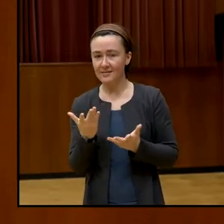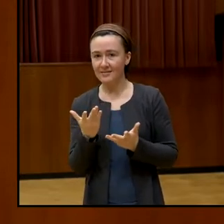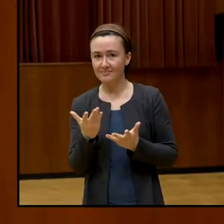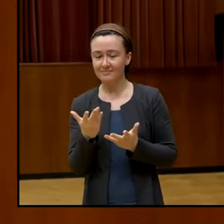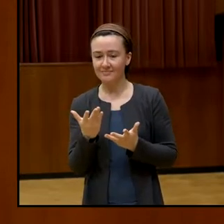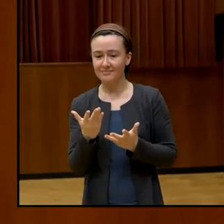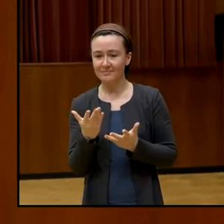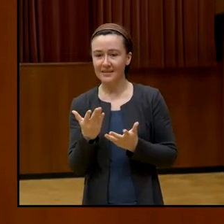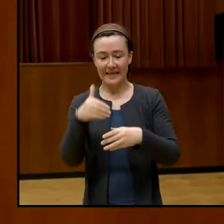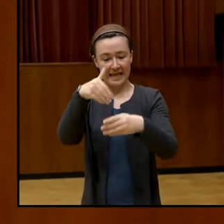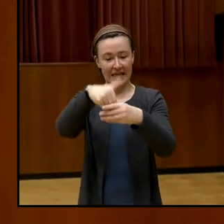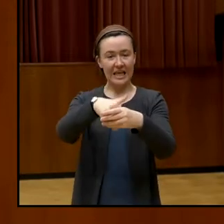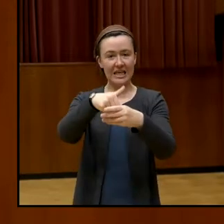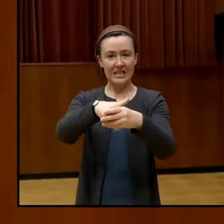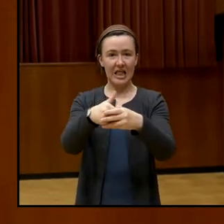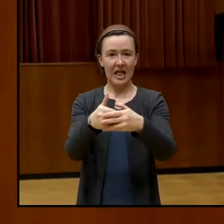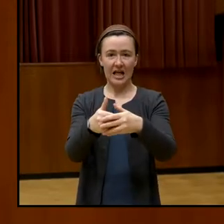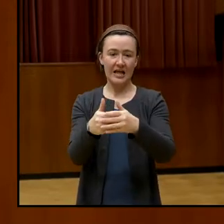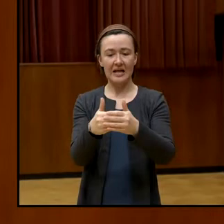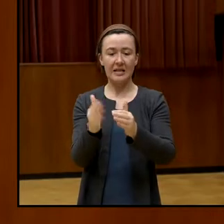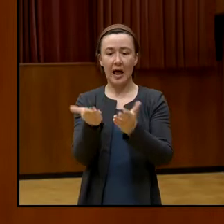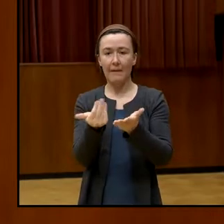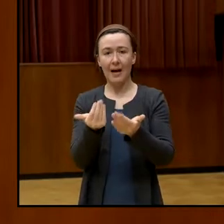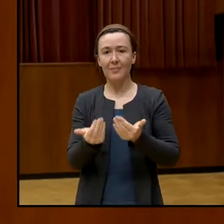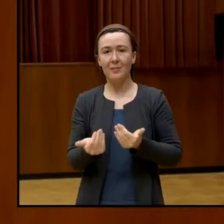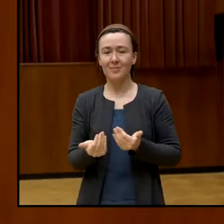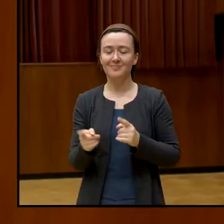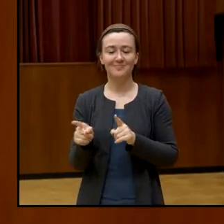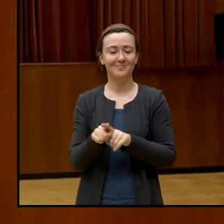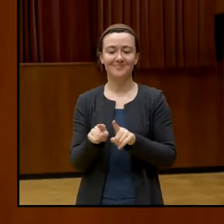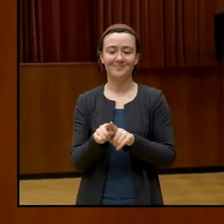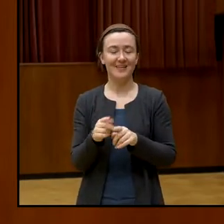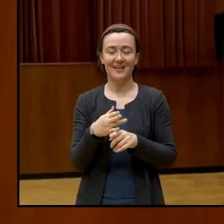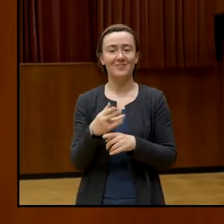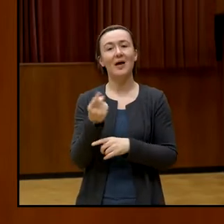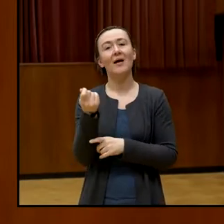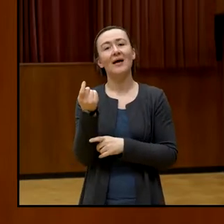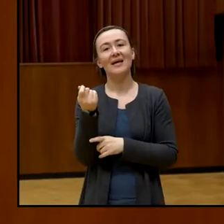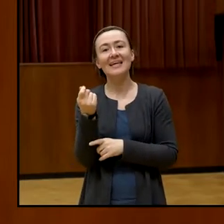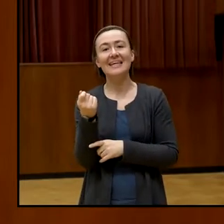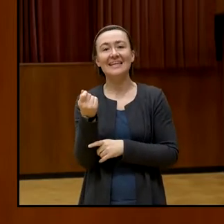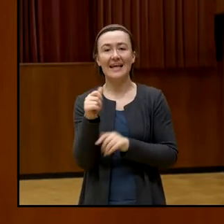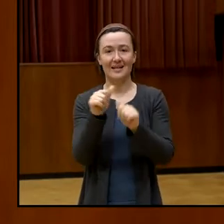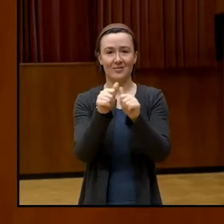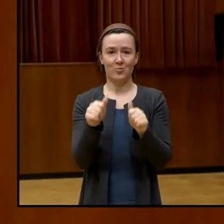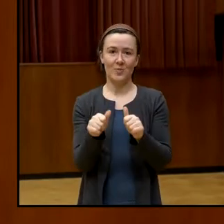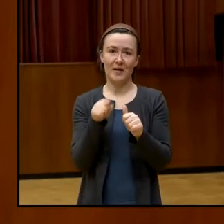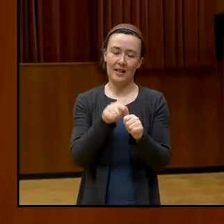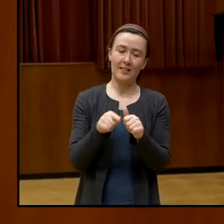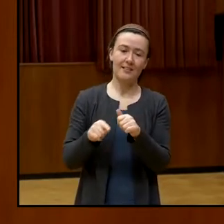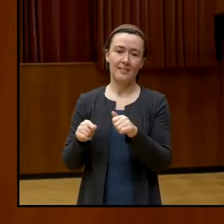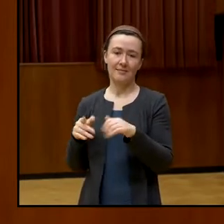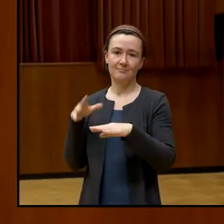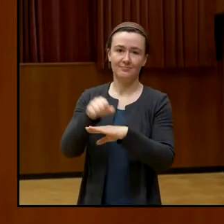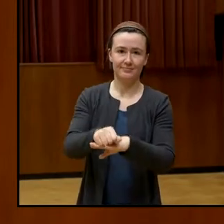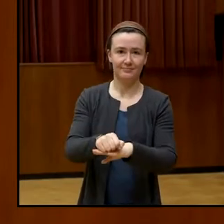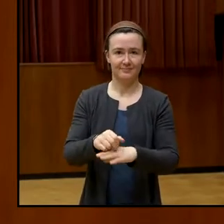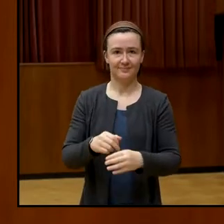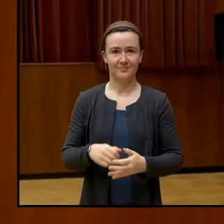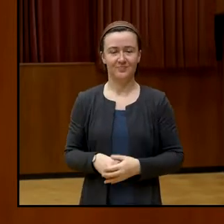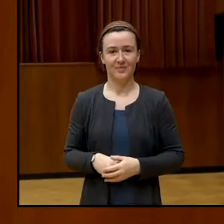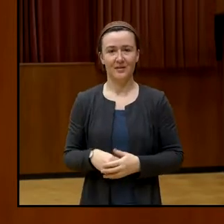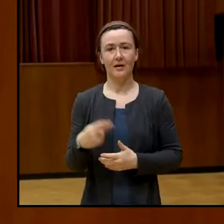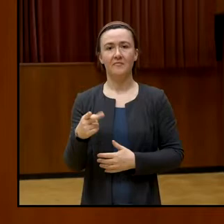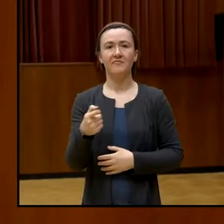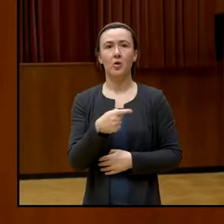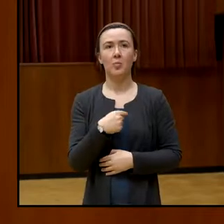nicht den Inhalt so sehr aus, sondern das monetäre Modell, das Wirtschaftsmodell. Weil wir alle annehmen,